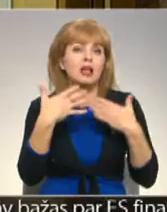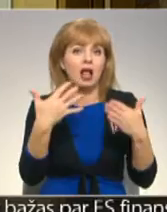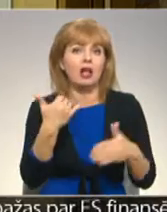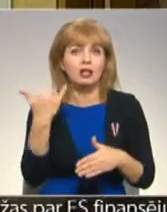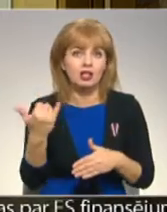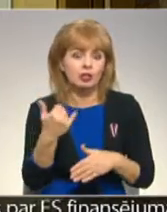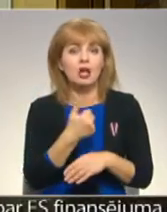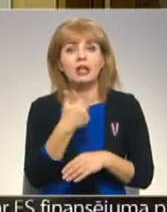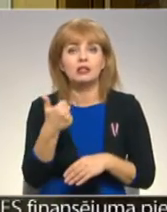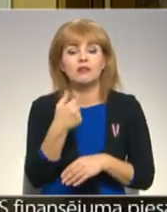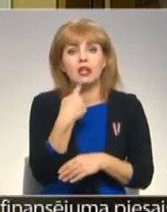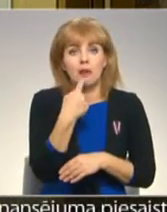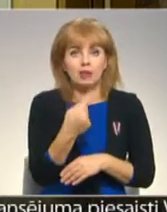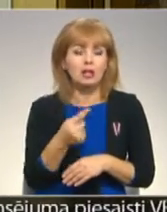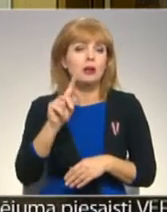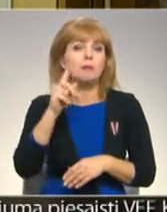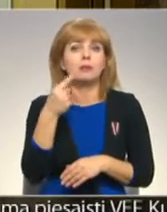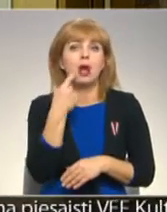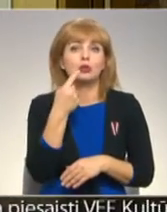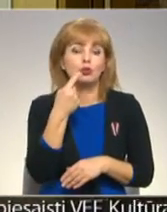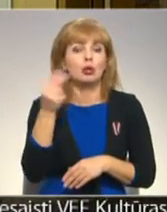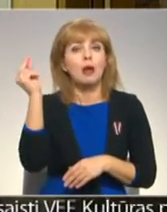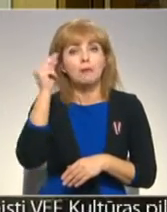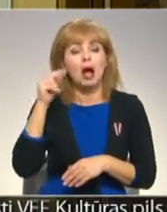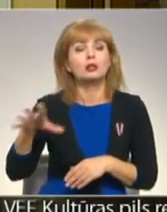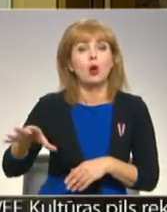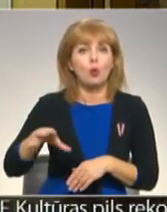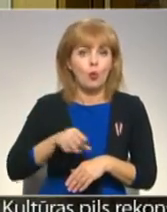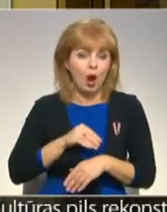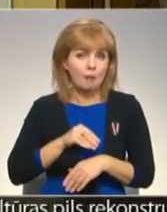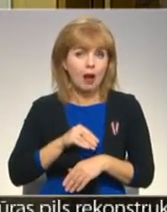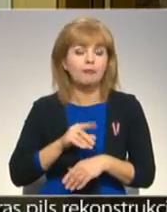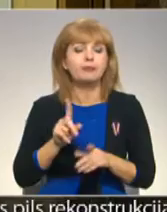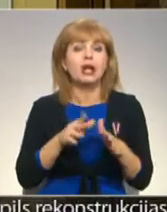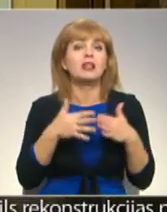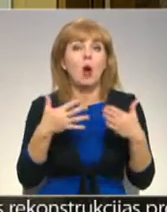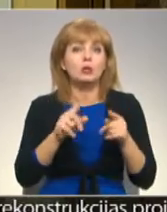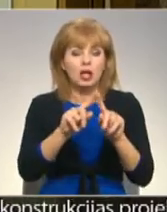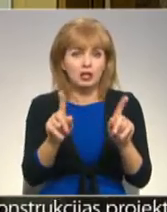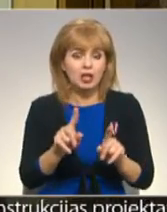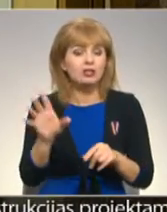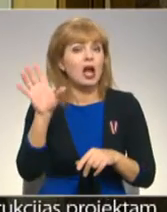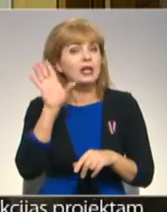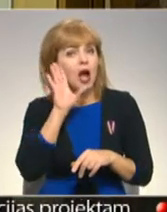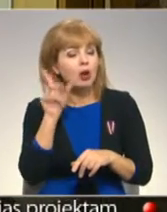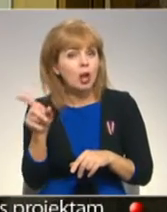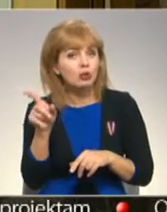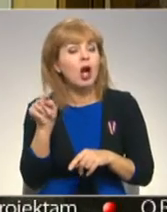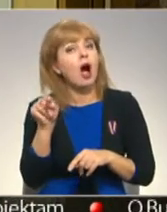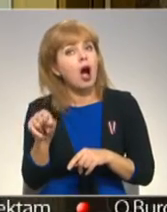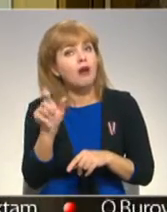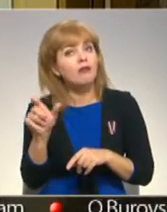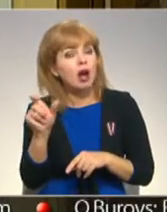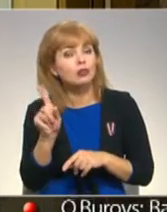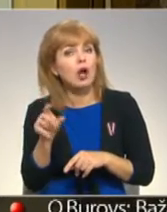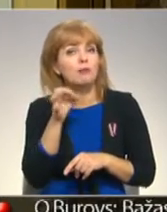Mēs jau viņam arī teicu pirmajā stundā, ka mēs mācīsimies kopā, jo ir daudz lietas, kas ieklausos viņos, viņi šos vārdus